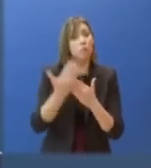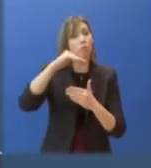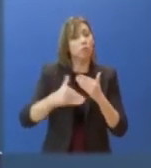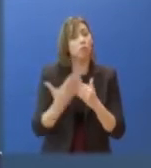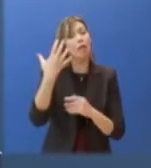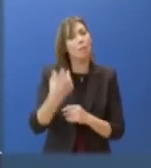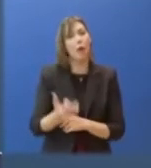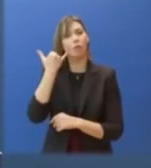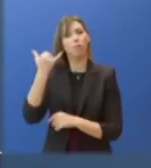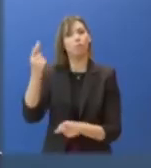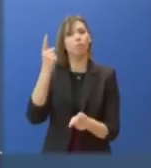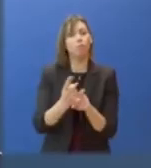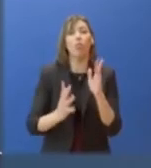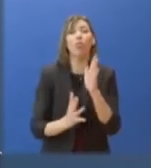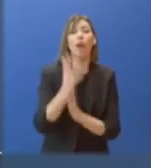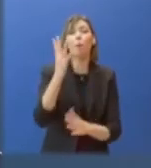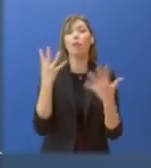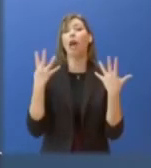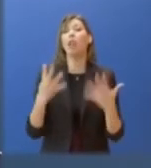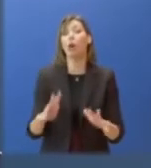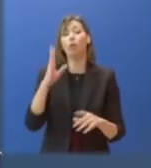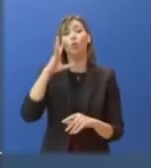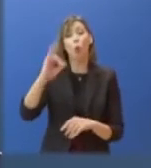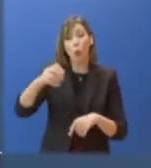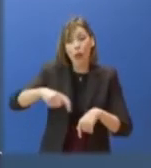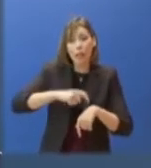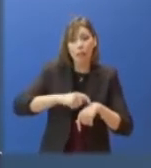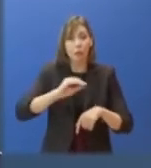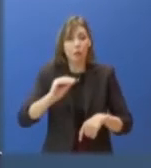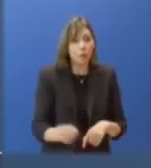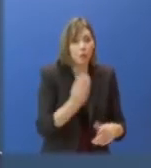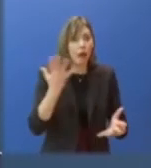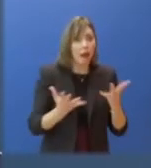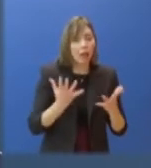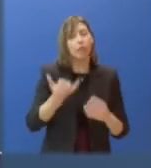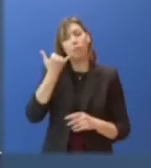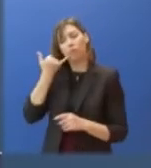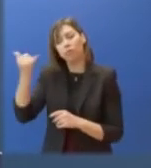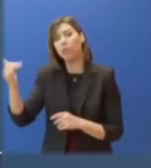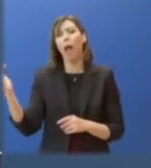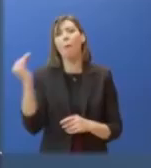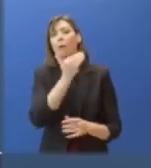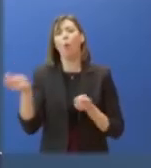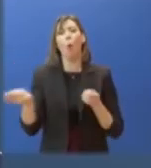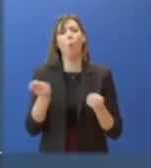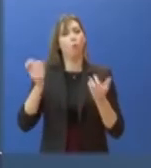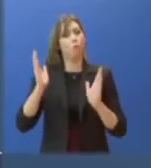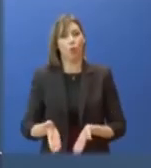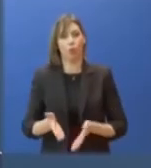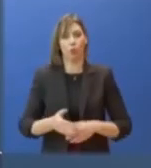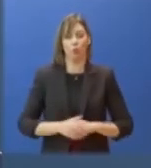15900 προκειμένου να ζητούν βοήθεια και να έχουν άμεση πληροφόρηση για οδηγίες αντίδρασης. Εφαρμόζεται μέσω του